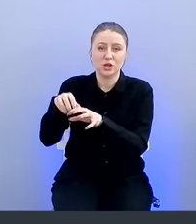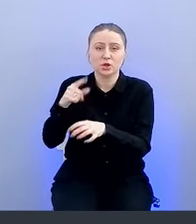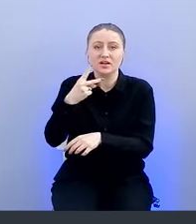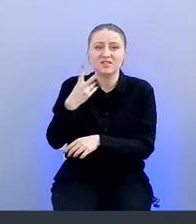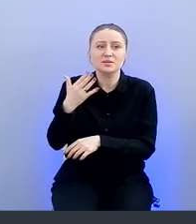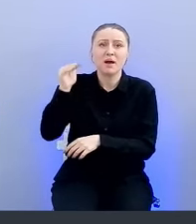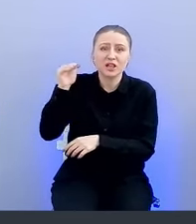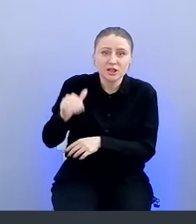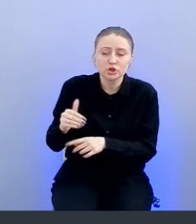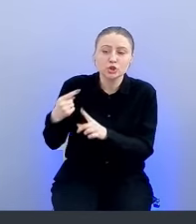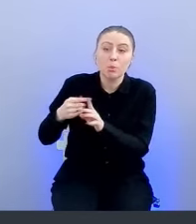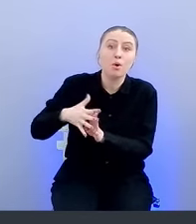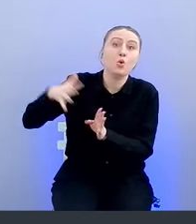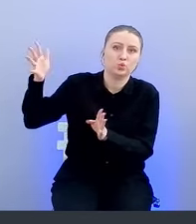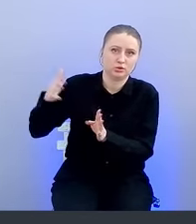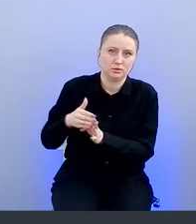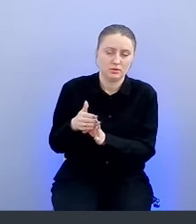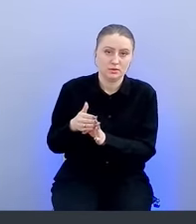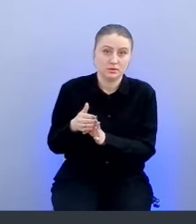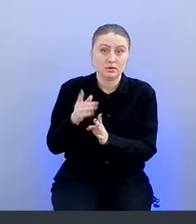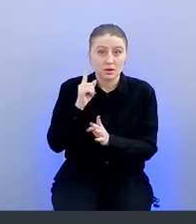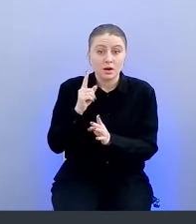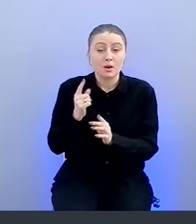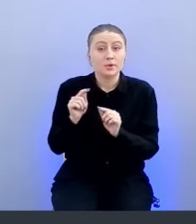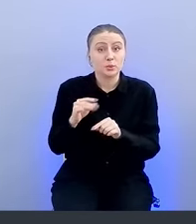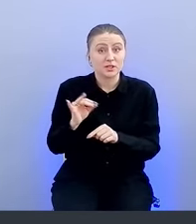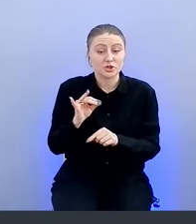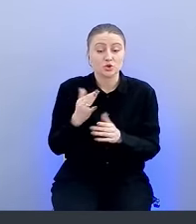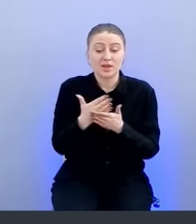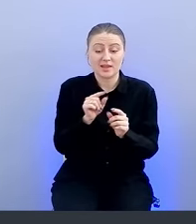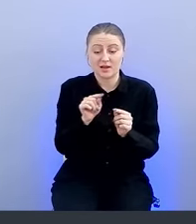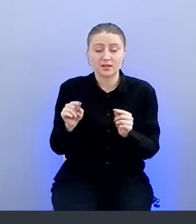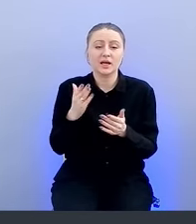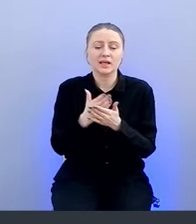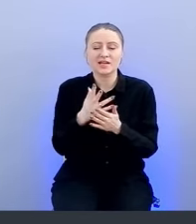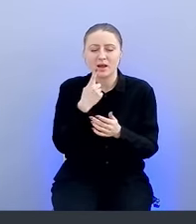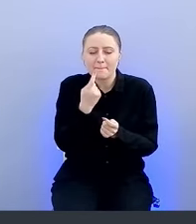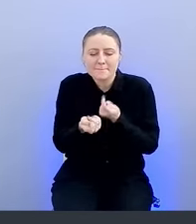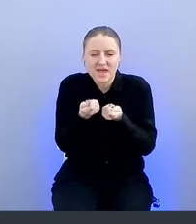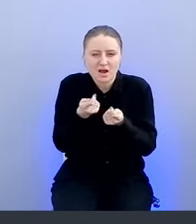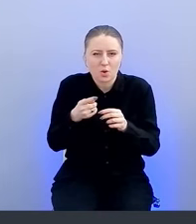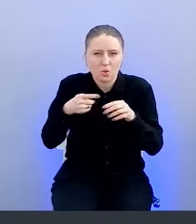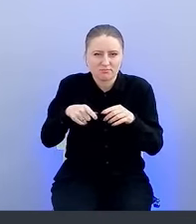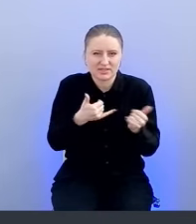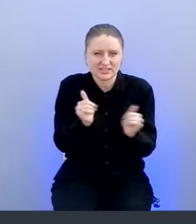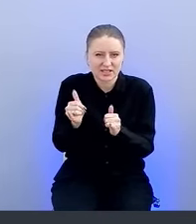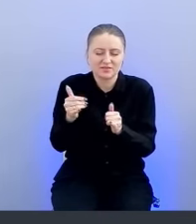тысяч репозиториев плюс, причем некоторые из них есть, которые относятся к микросервисам, да, лежит, ну, там,